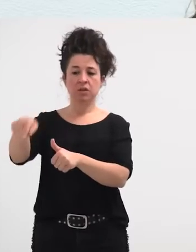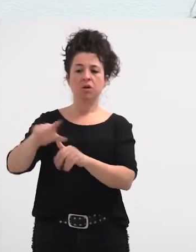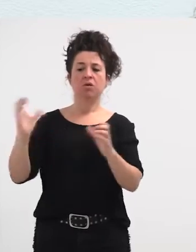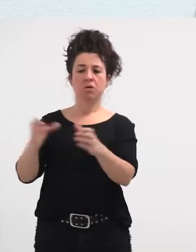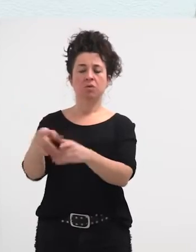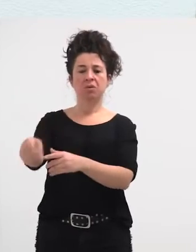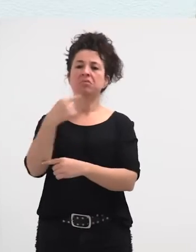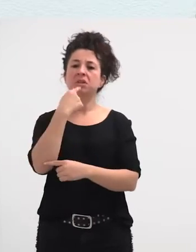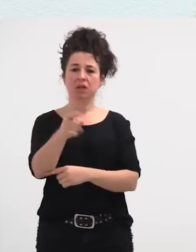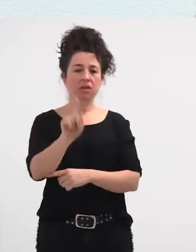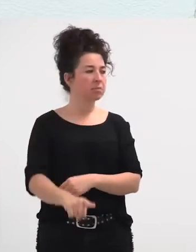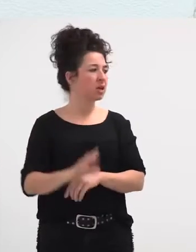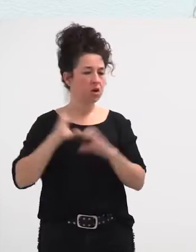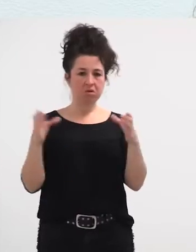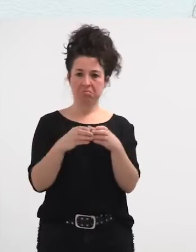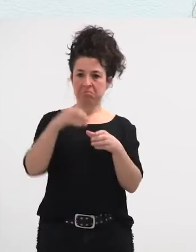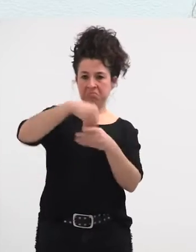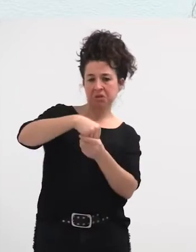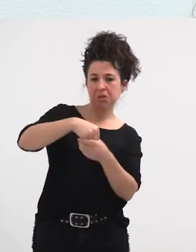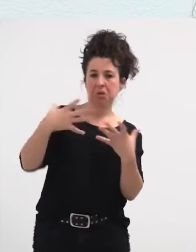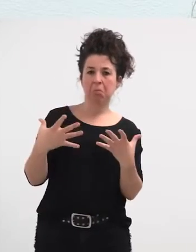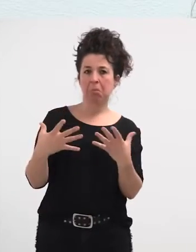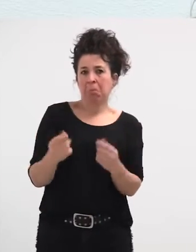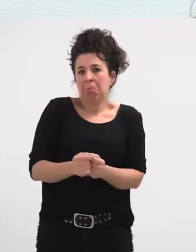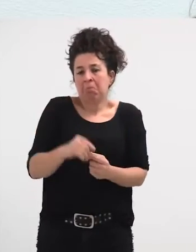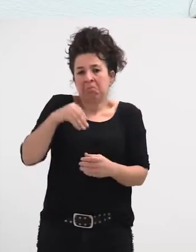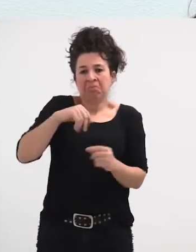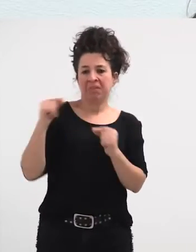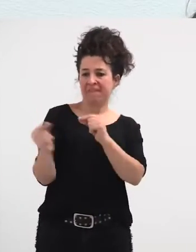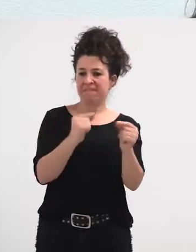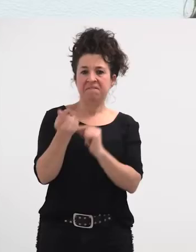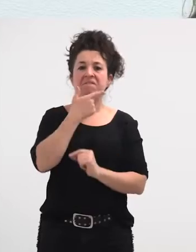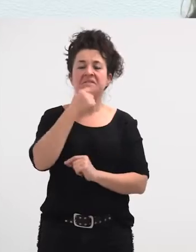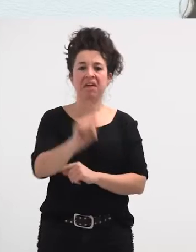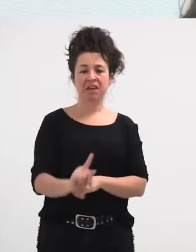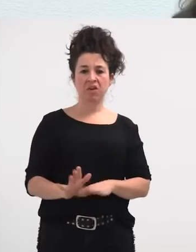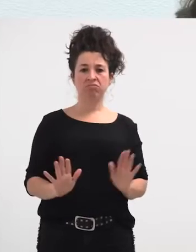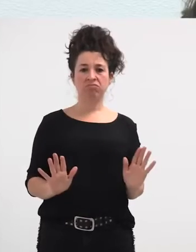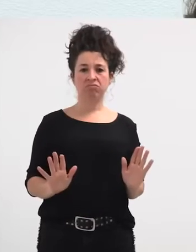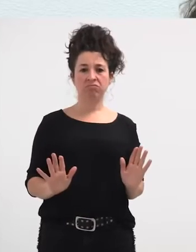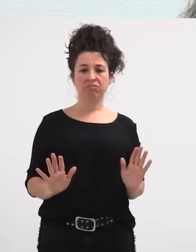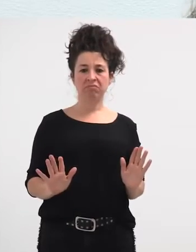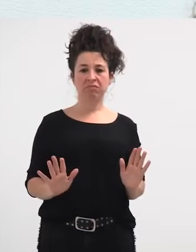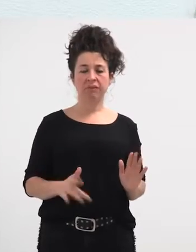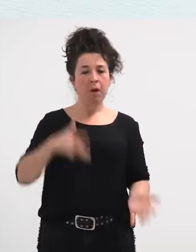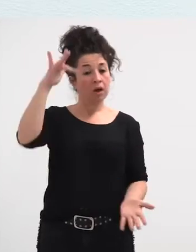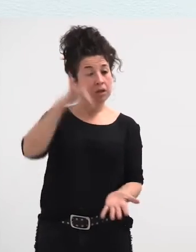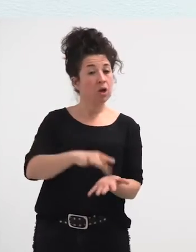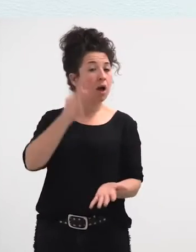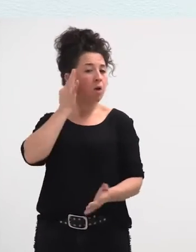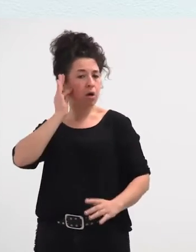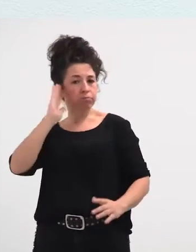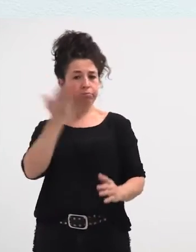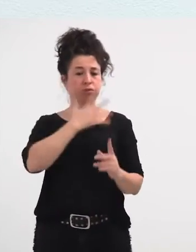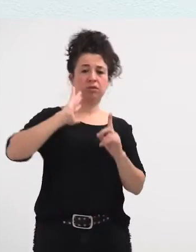ere bai, ba, konparsa barruan, ez zela hain ez zabaida erraza, zer gertatzen den emakume bati, eraso